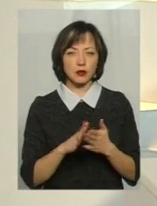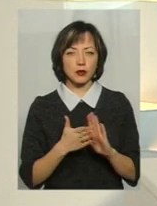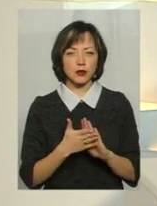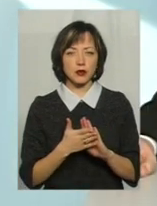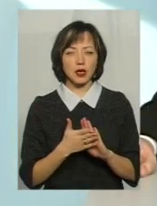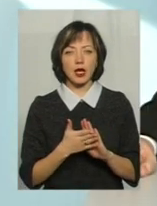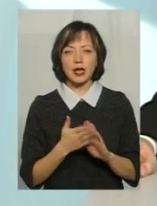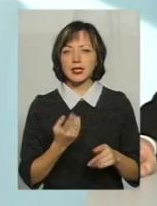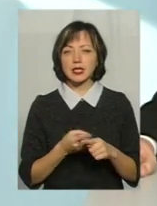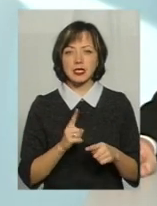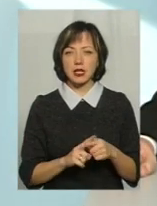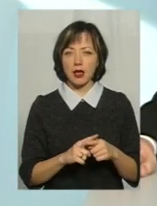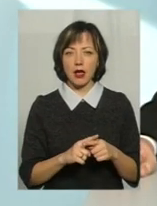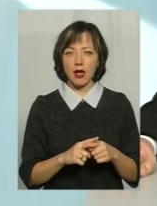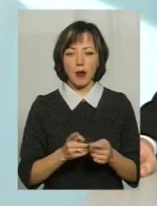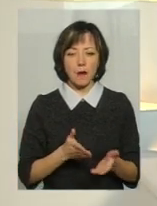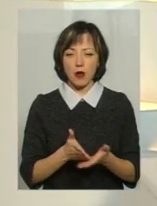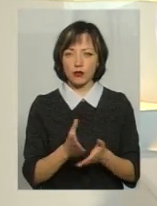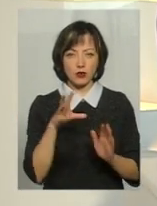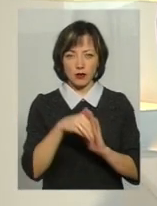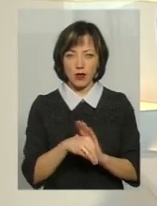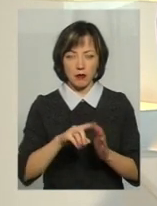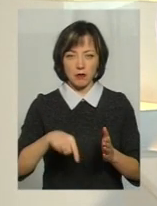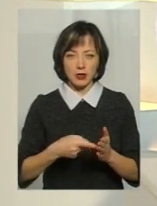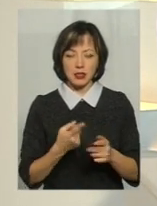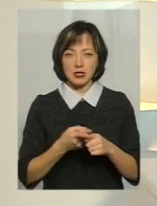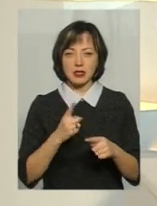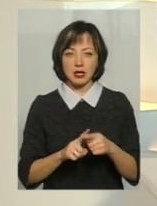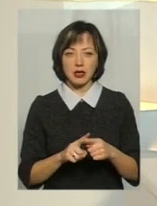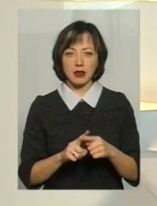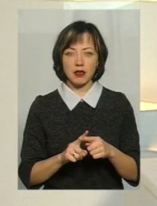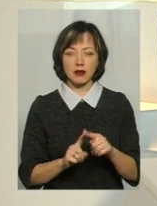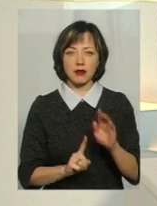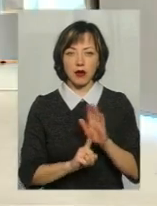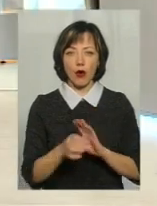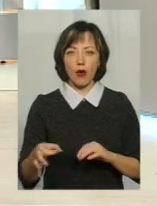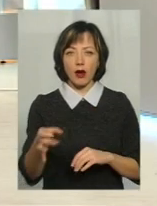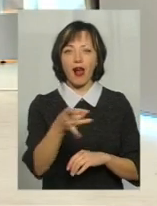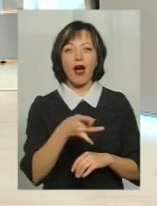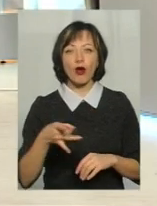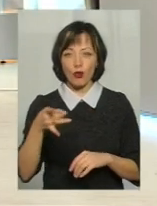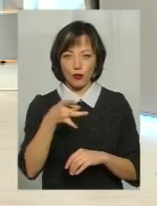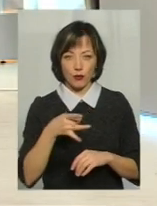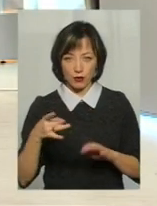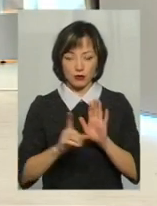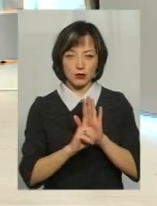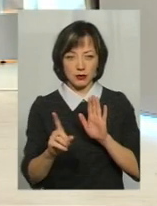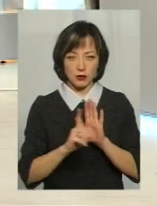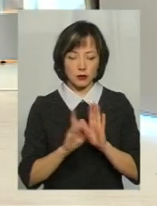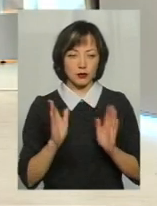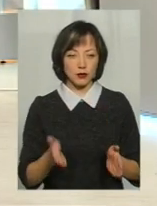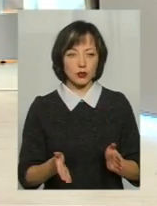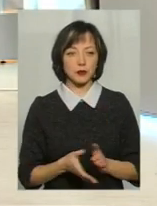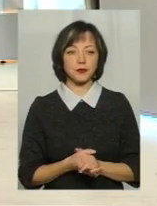тому що цей маршрут не належить місту. Тобто він не входив в конкурс. Це його запускає обладшовий район. Район, його запускає хмельський район,